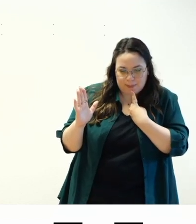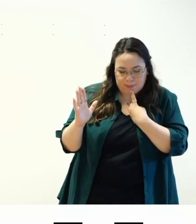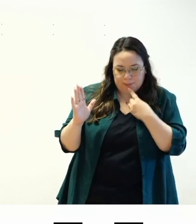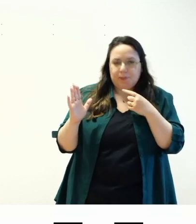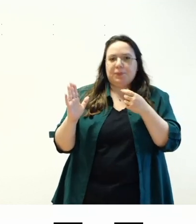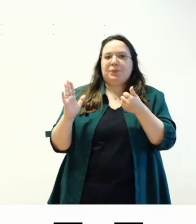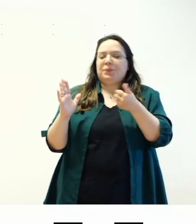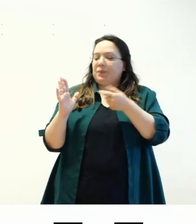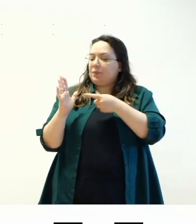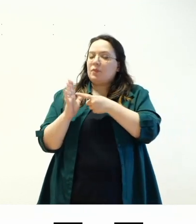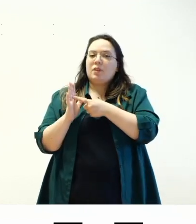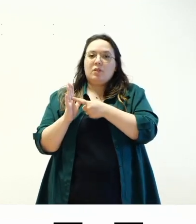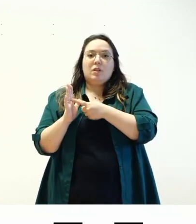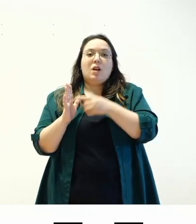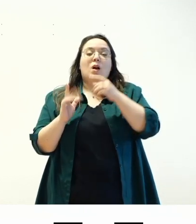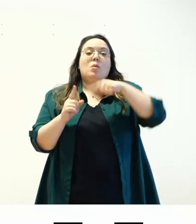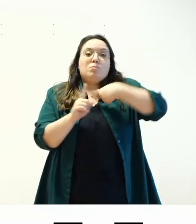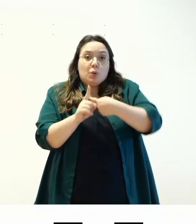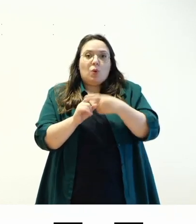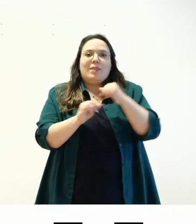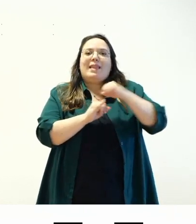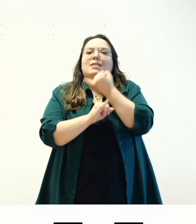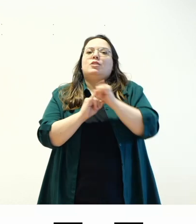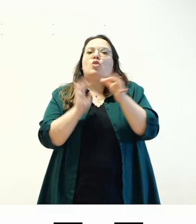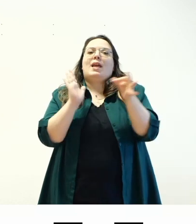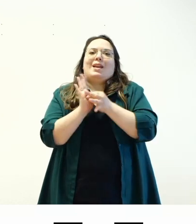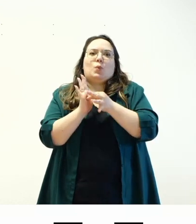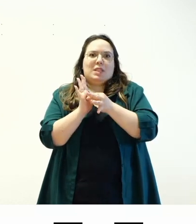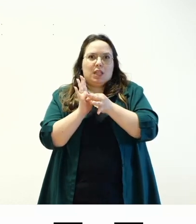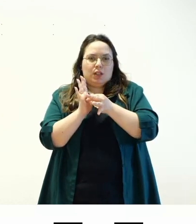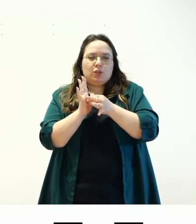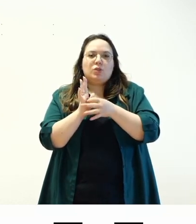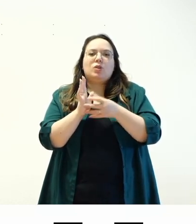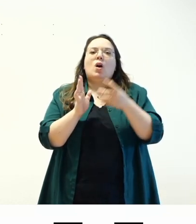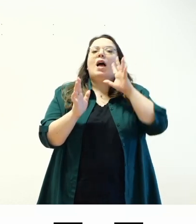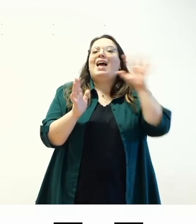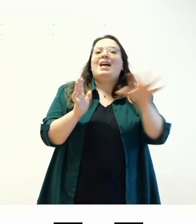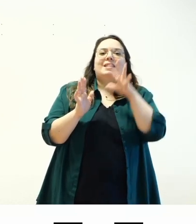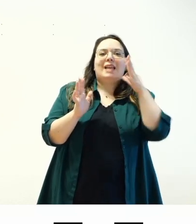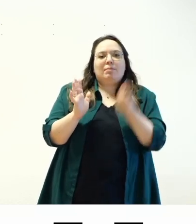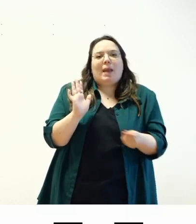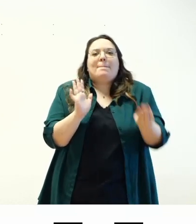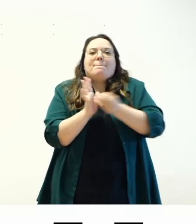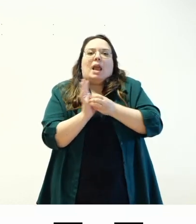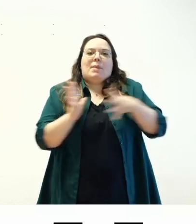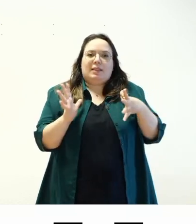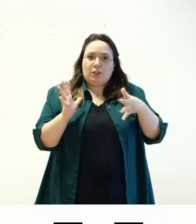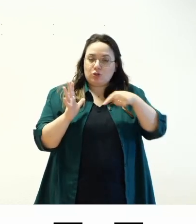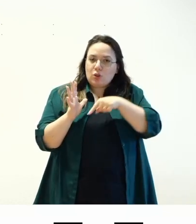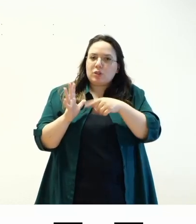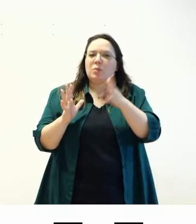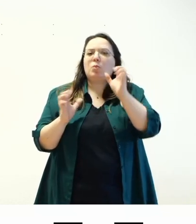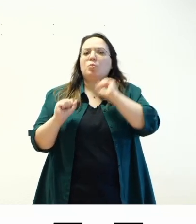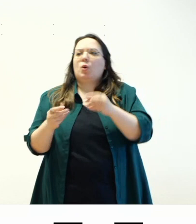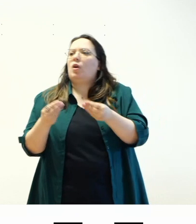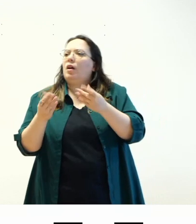una descrizione del requisito alcuni esempi di implementazione che sono sia esempi sbagliati